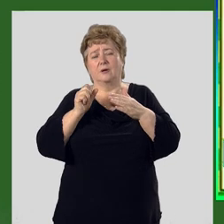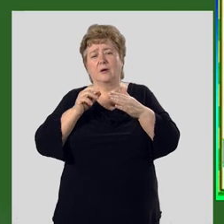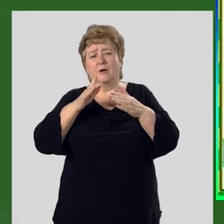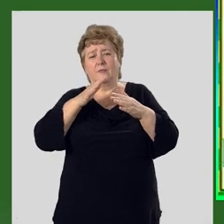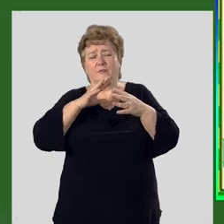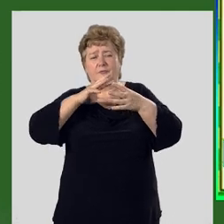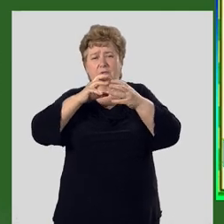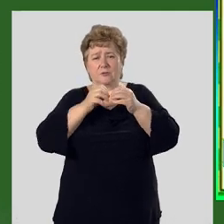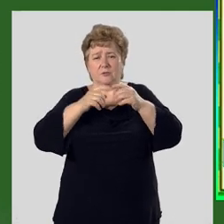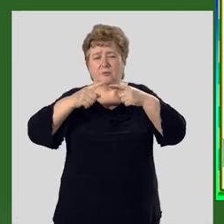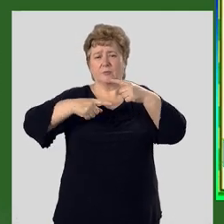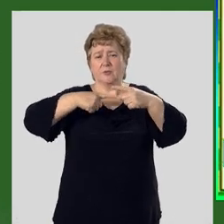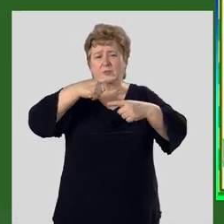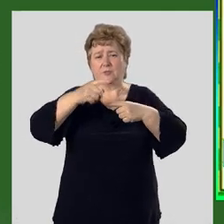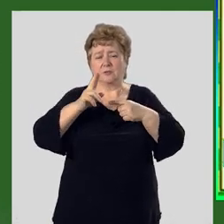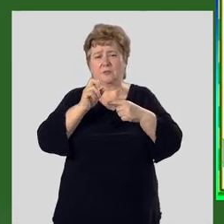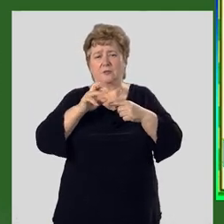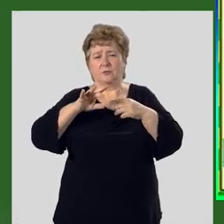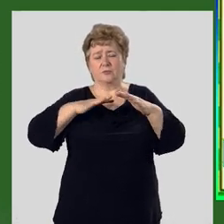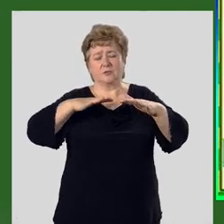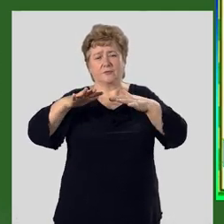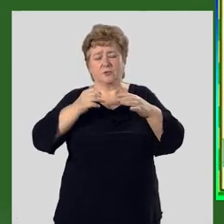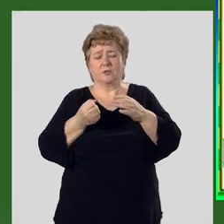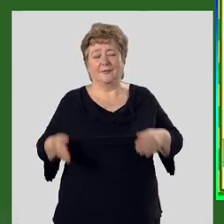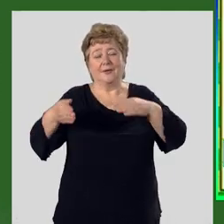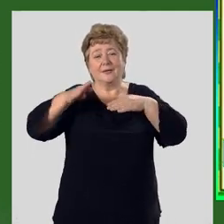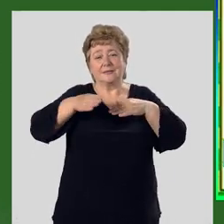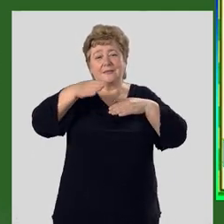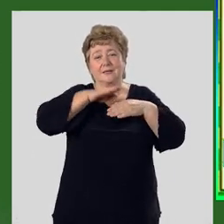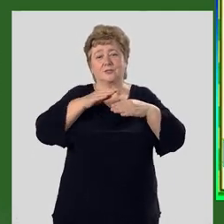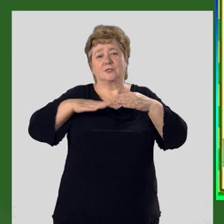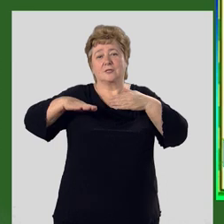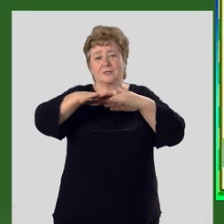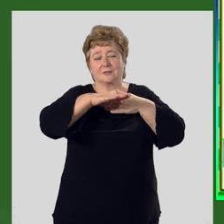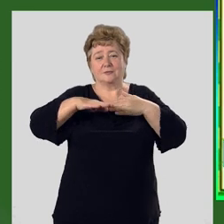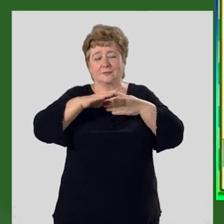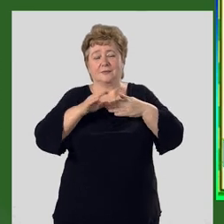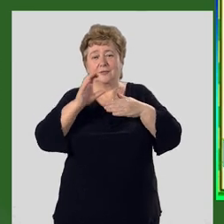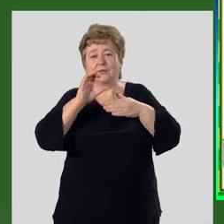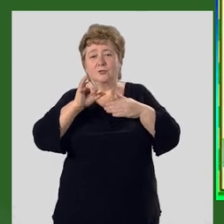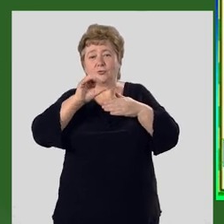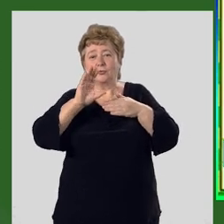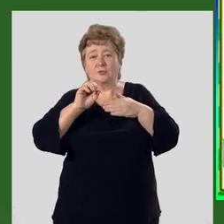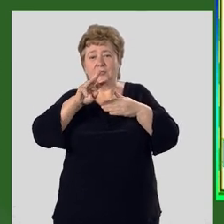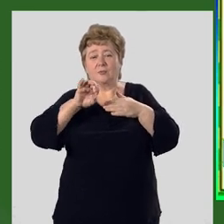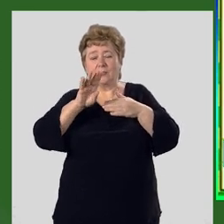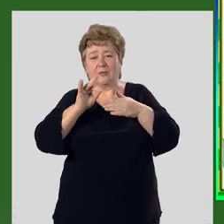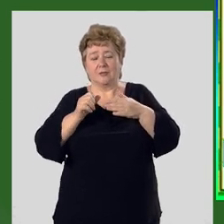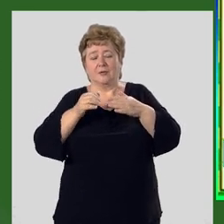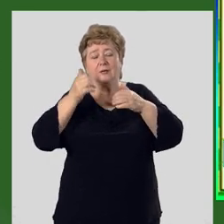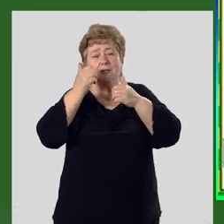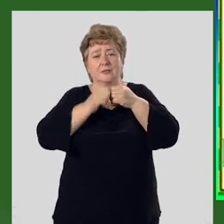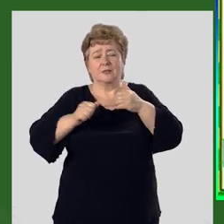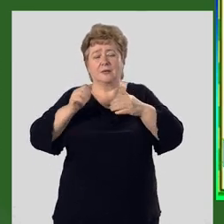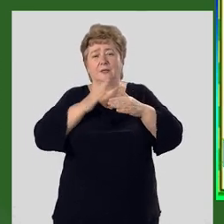в результате последующих калейдонских движений образуются складчатые зоны Сусамыра, центральной